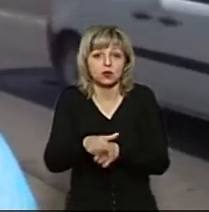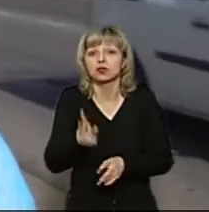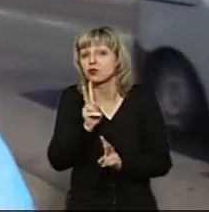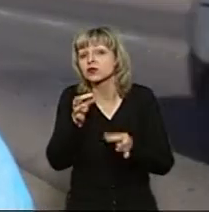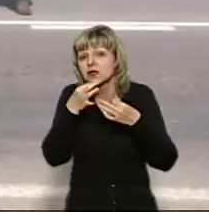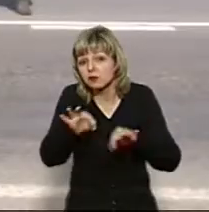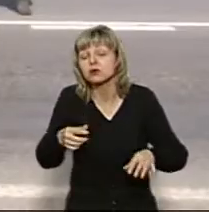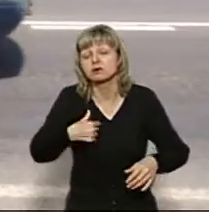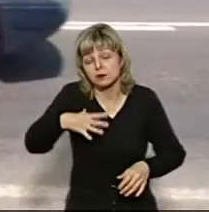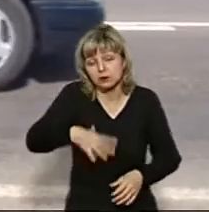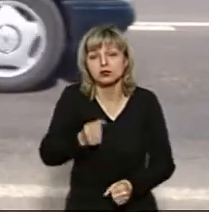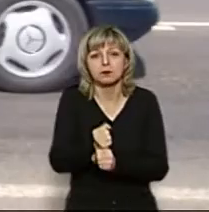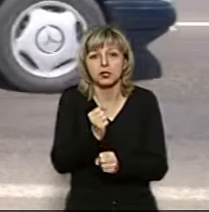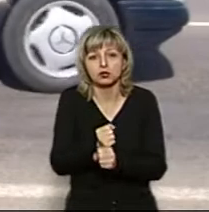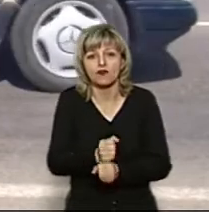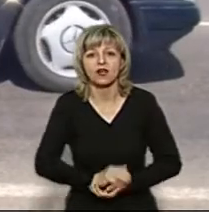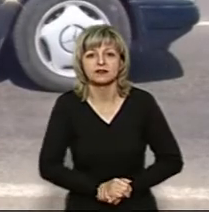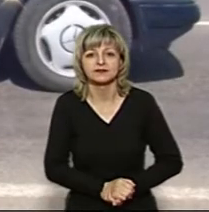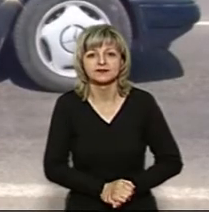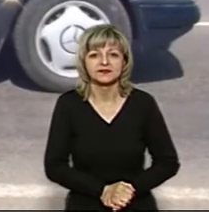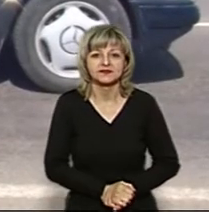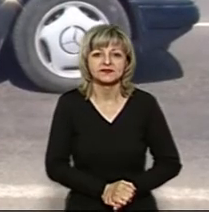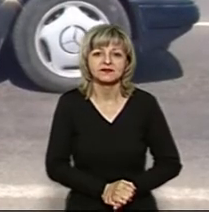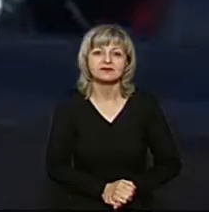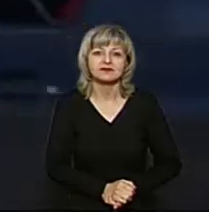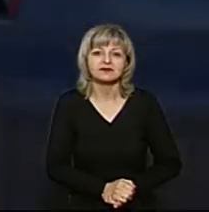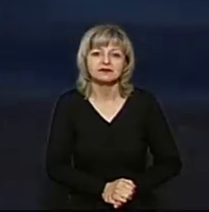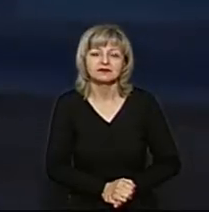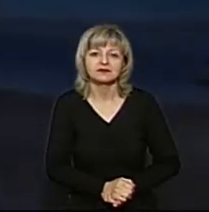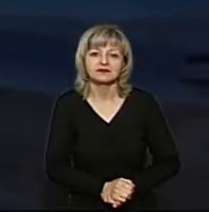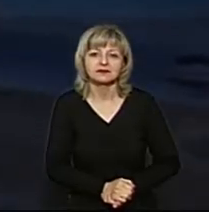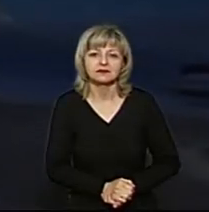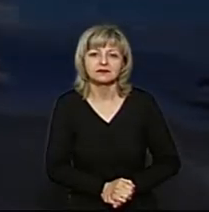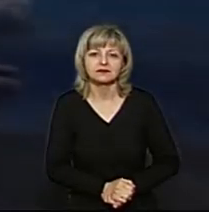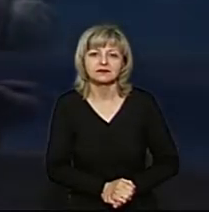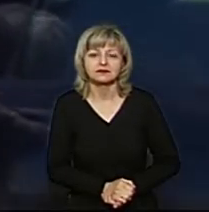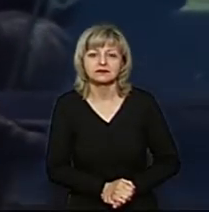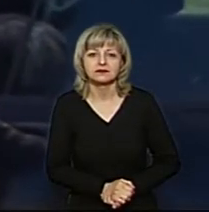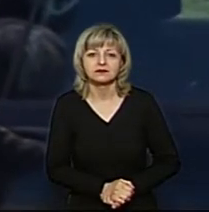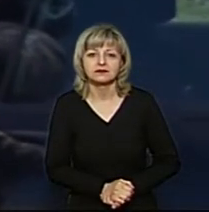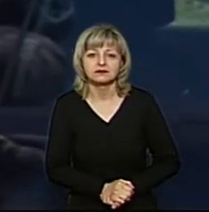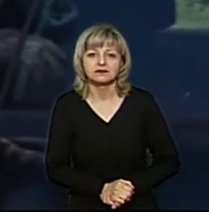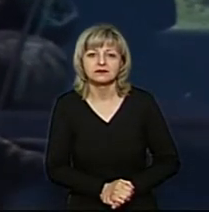працювати». Віктор Папко, Петро Потієвський, новини на Суспільному, Луцьк.